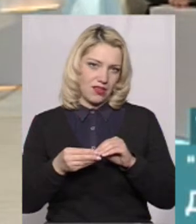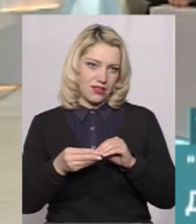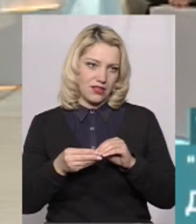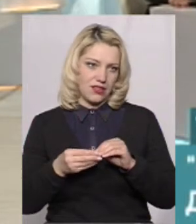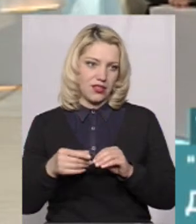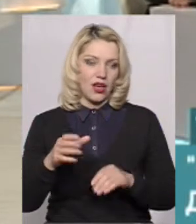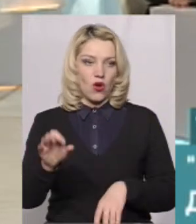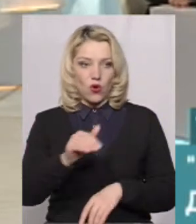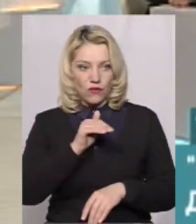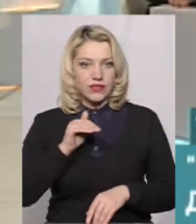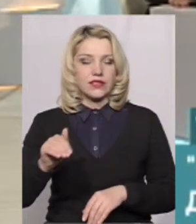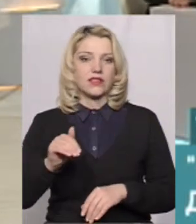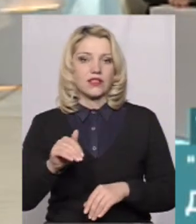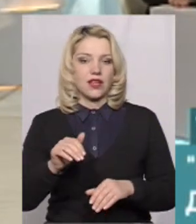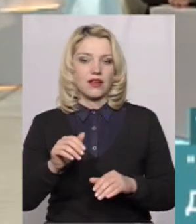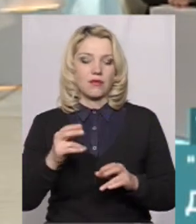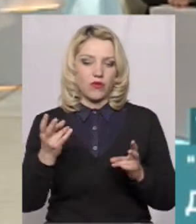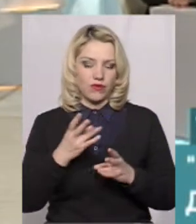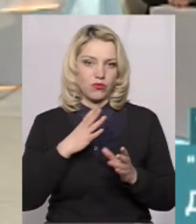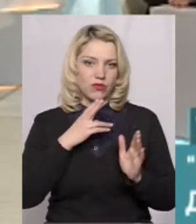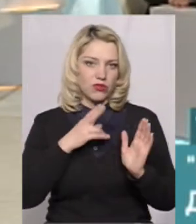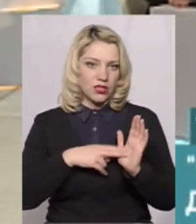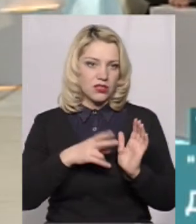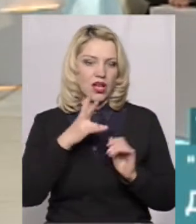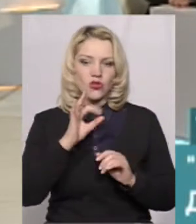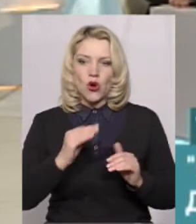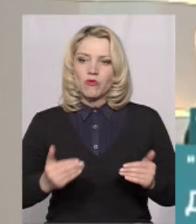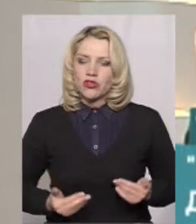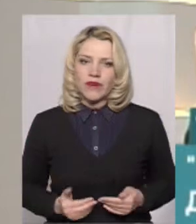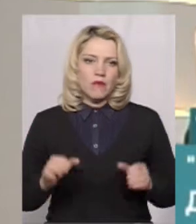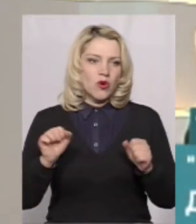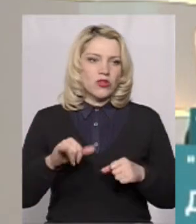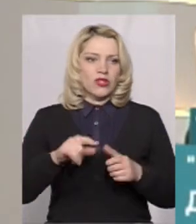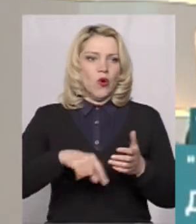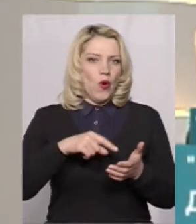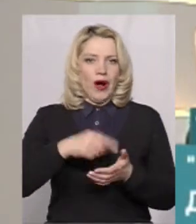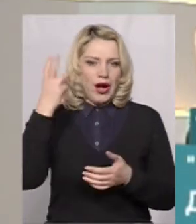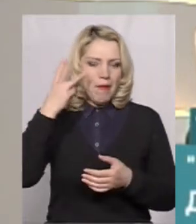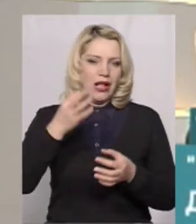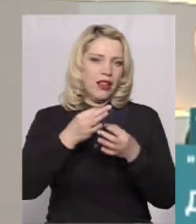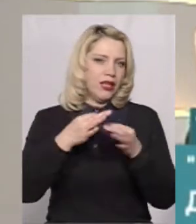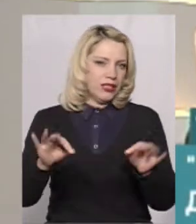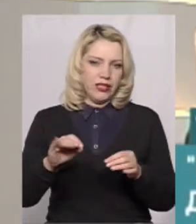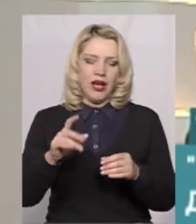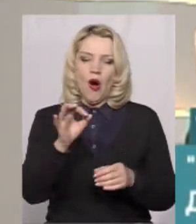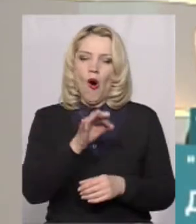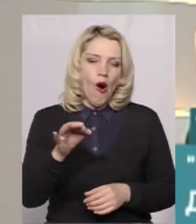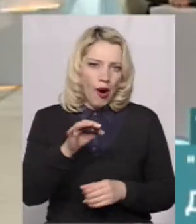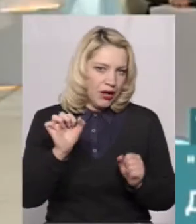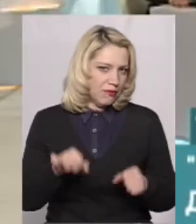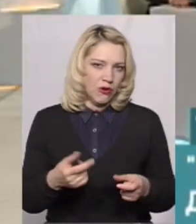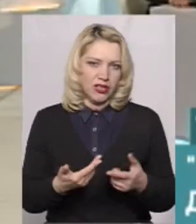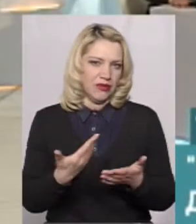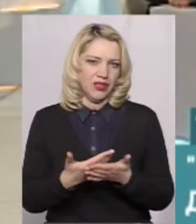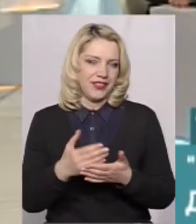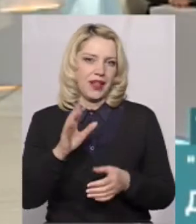бути офіційна реєстрація, але проживати можуть батьки у Хмельницькому без реєстрації? Хмельницькій області, так, наприклад. Ну,